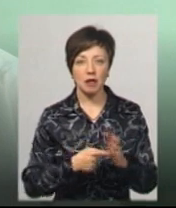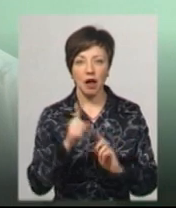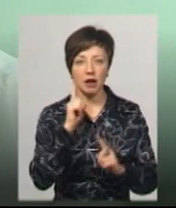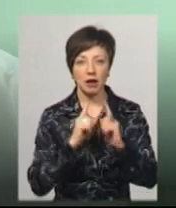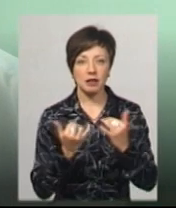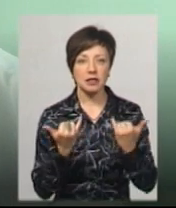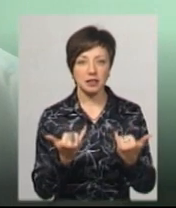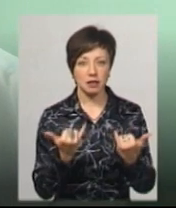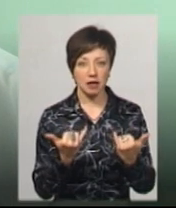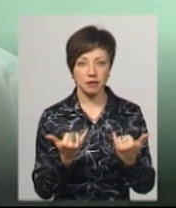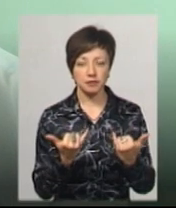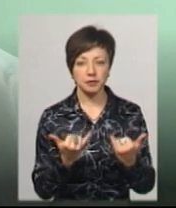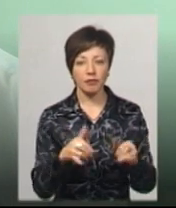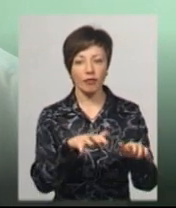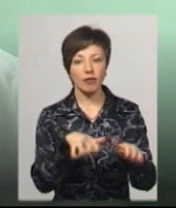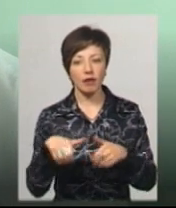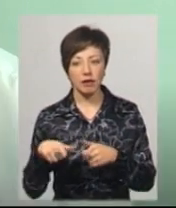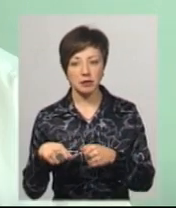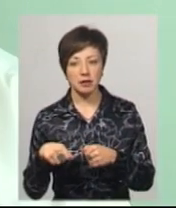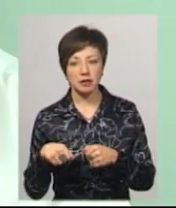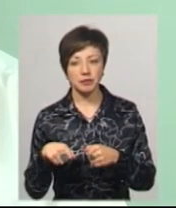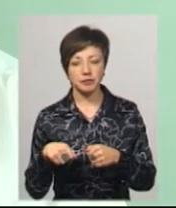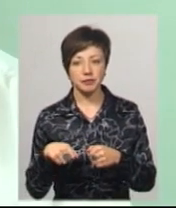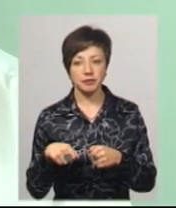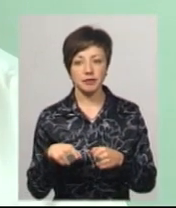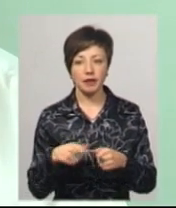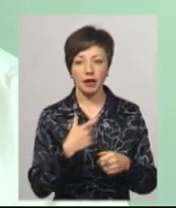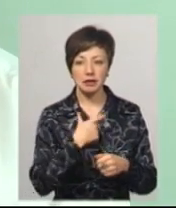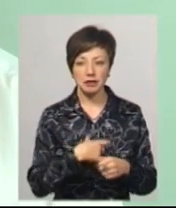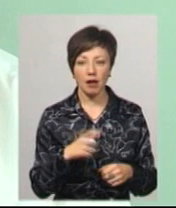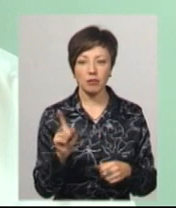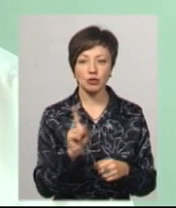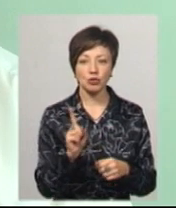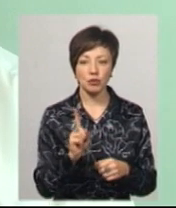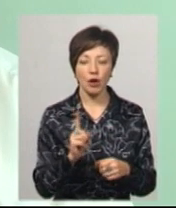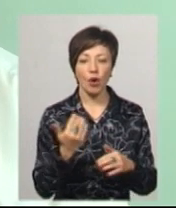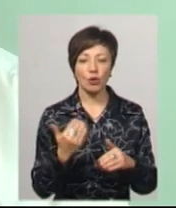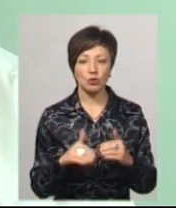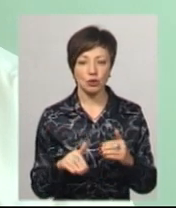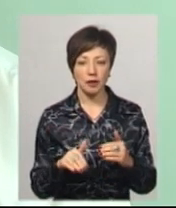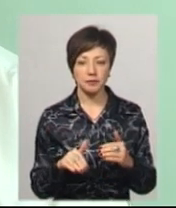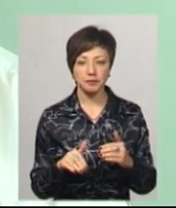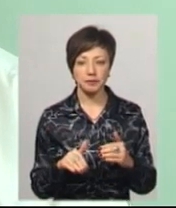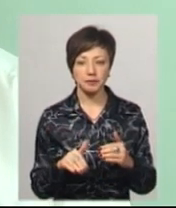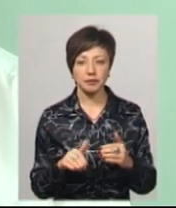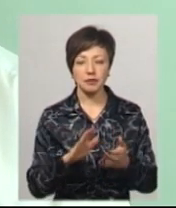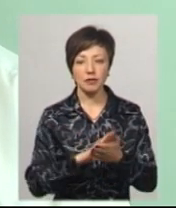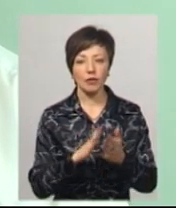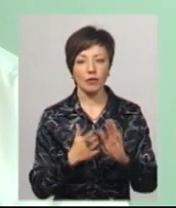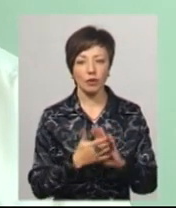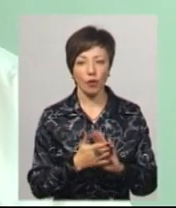зараз забрала відповідно на себе для того, щоб вже укласти